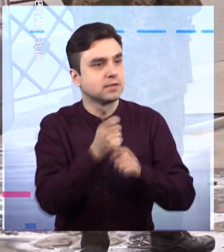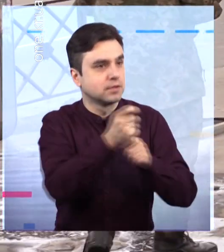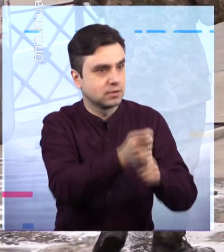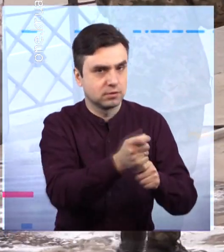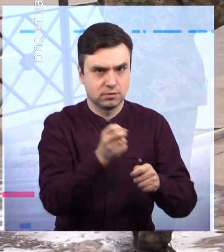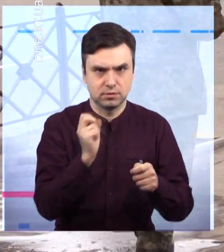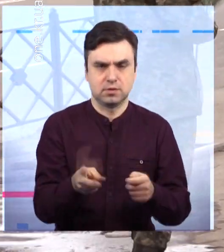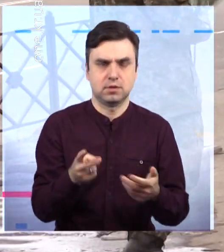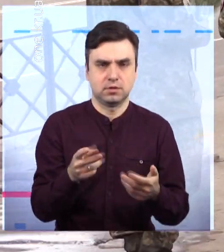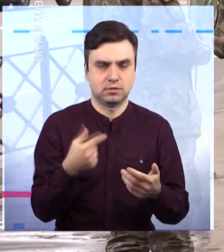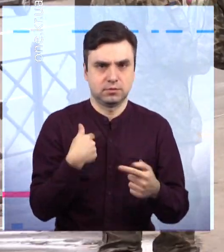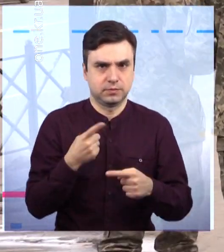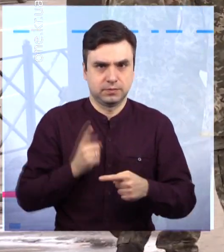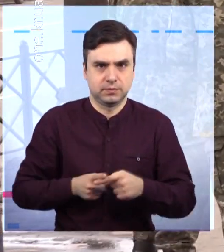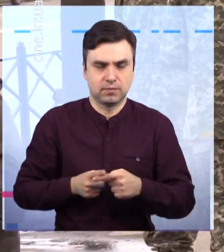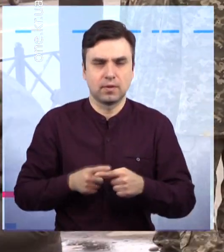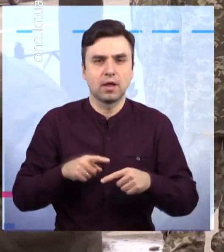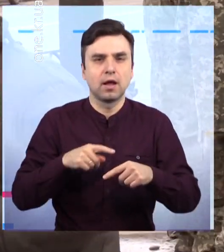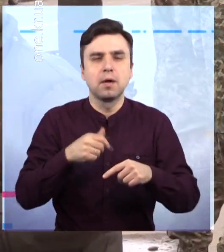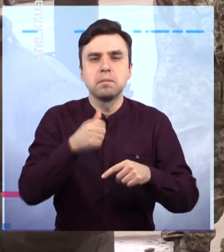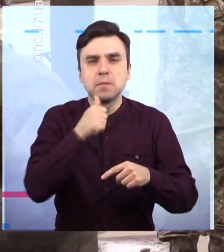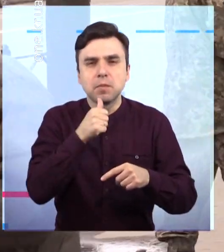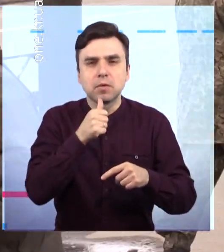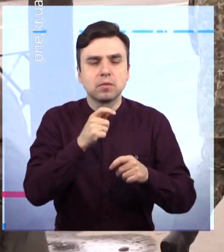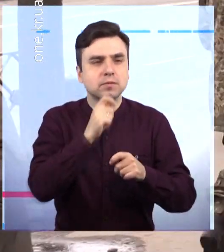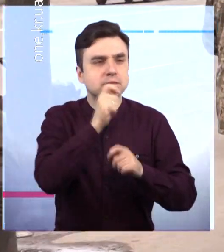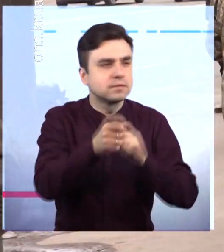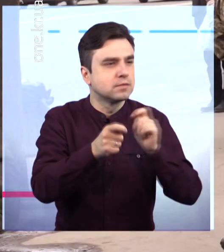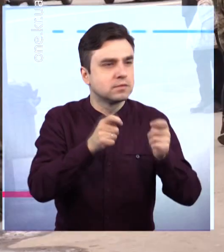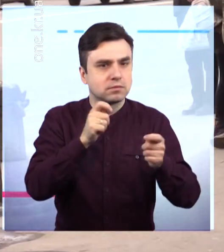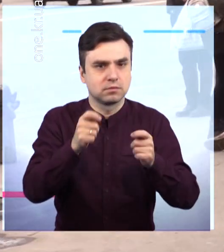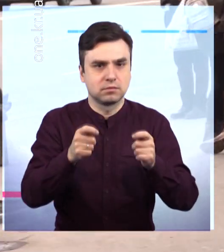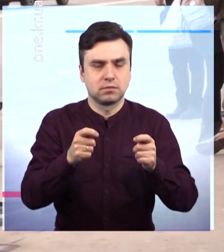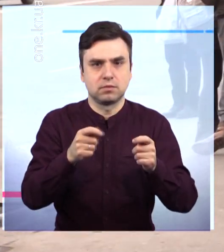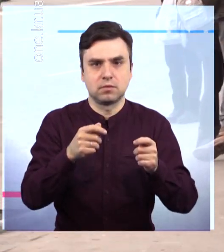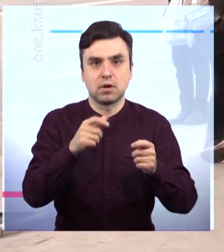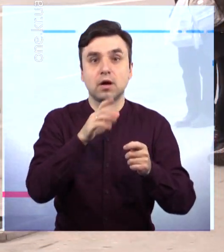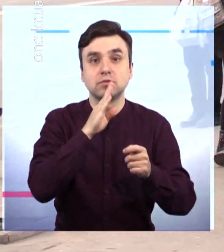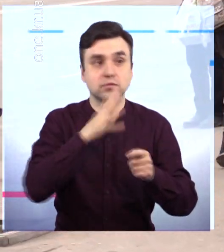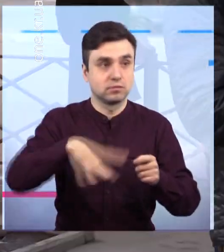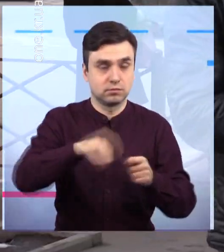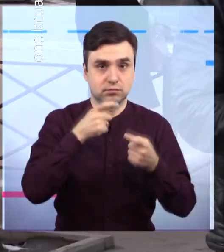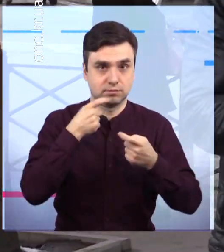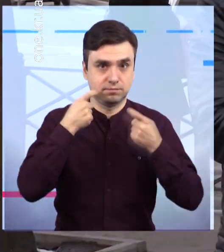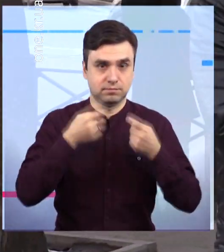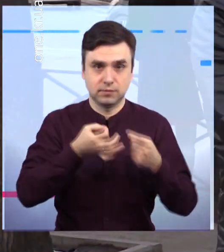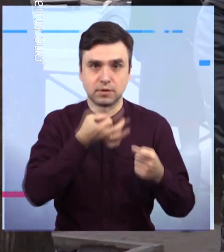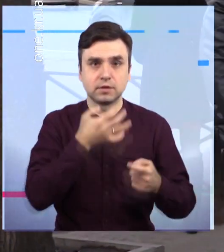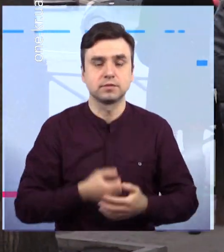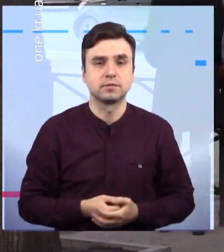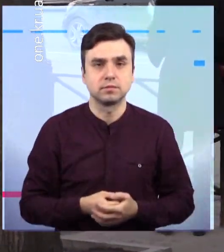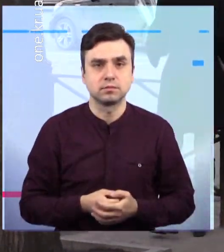Спочатку хвилювався, як це так, підійти до незнайомки на вулиці і привітати її букетом квітів із 8 березня. Втім, вже скоро